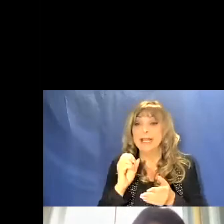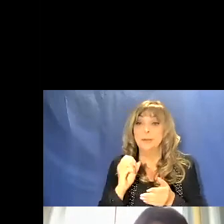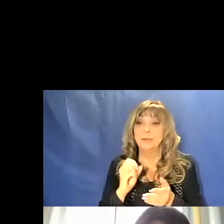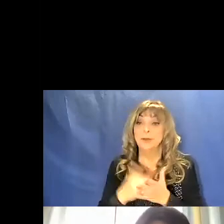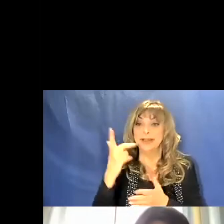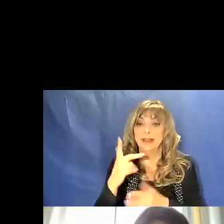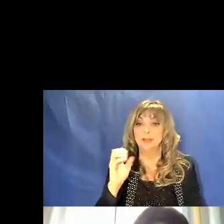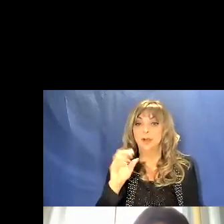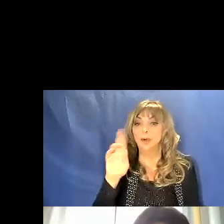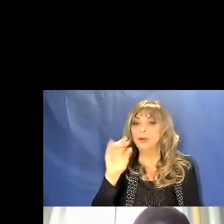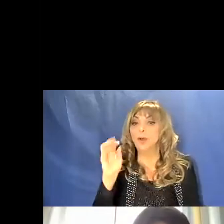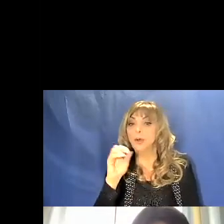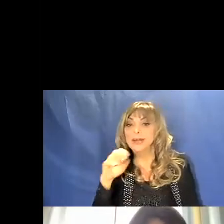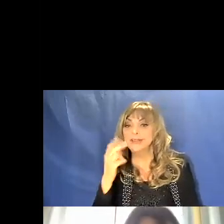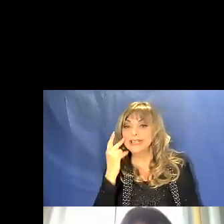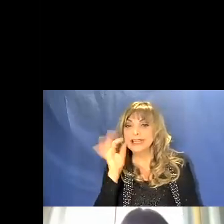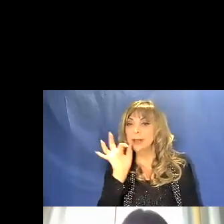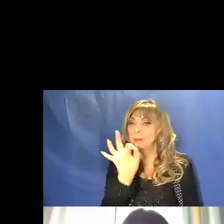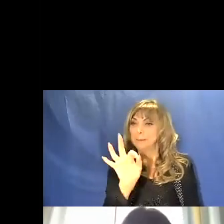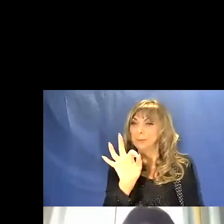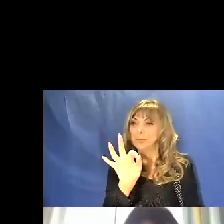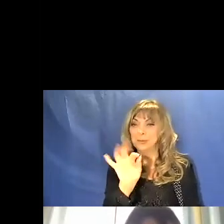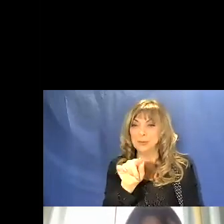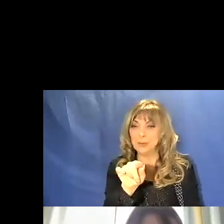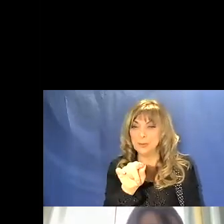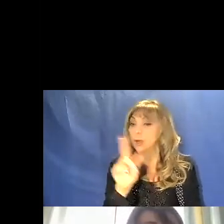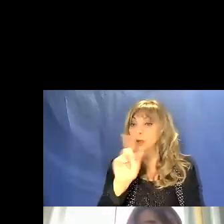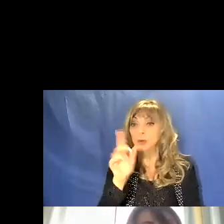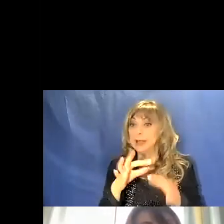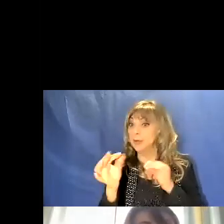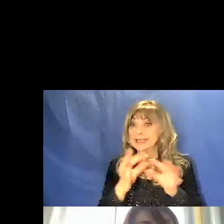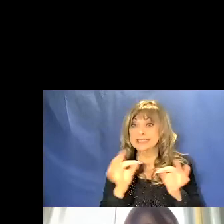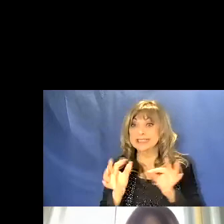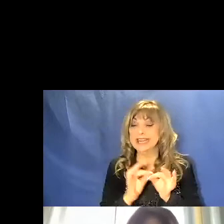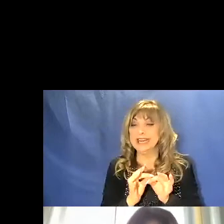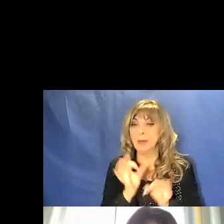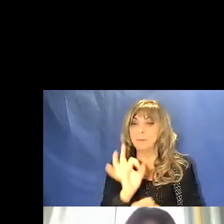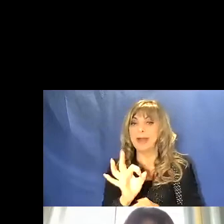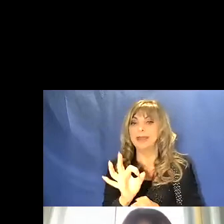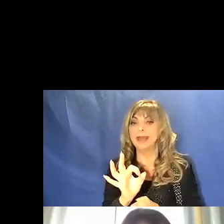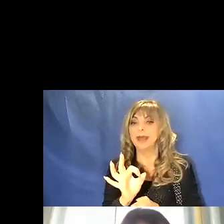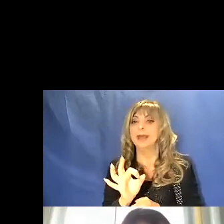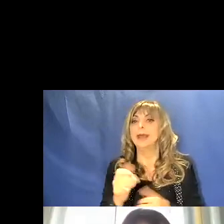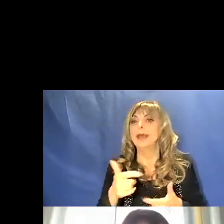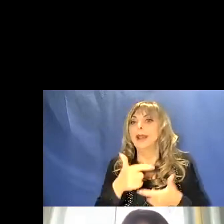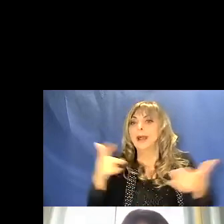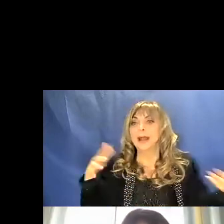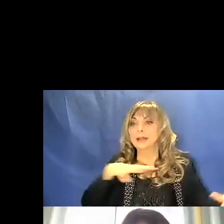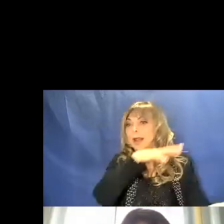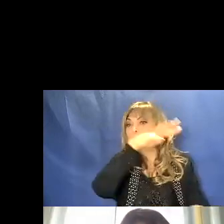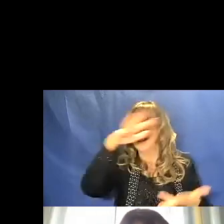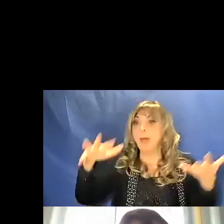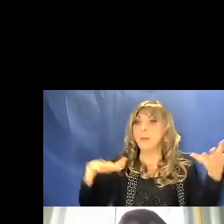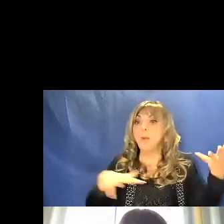questa macchiolina che vedete, che non è una stella, ma è la cosiddetta grande nebulosa di